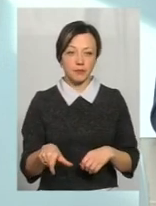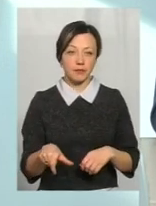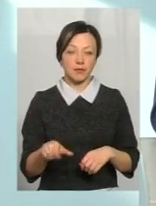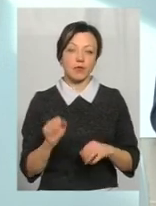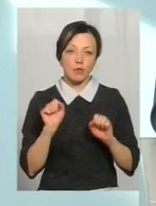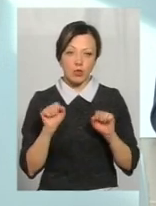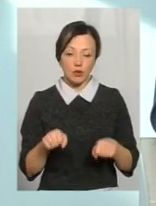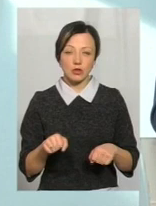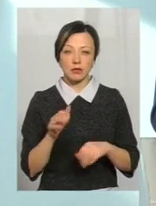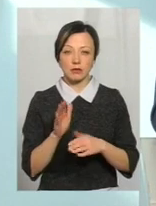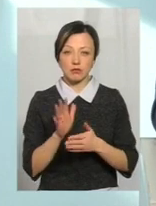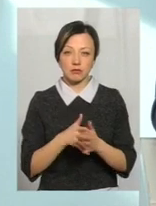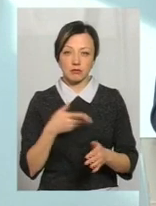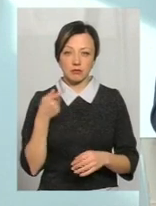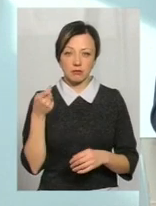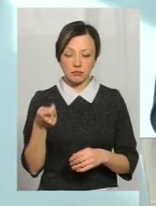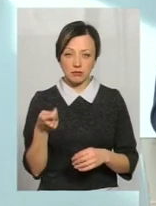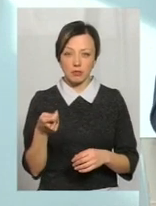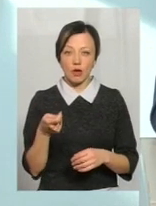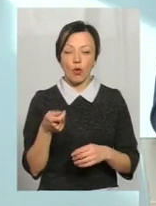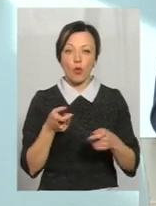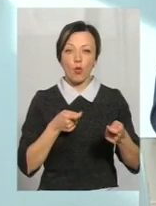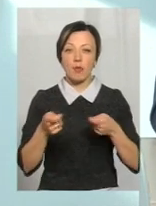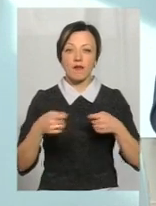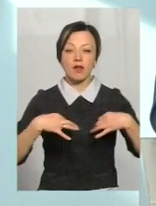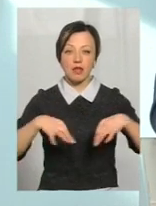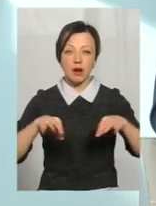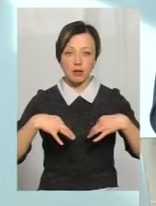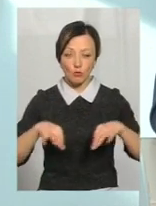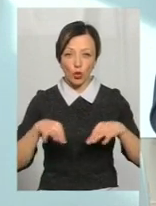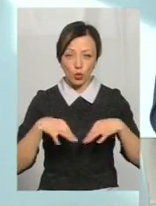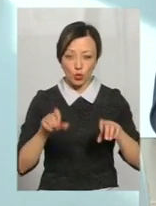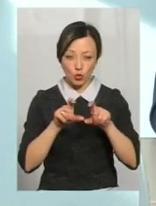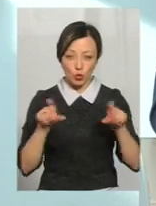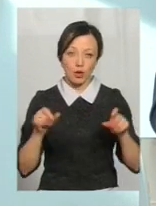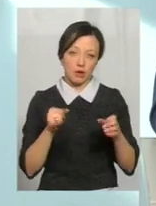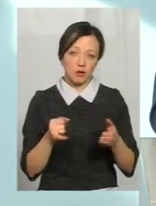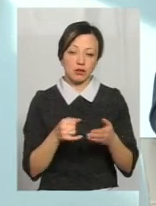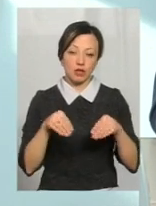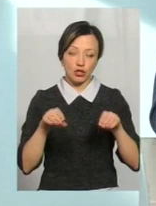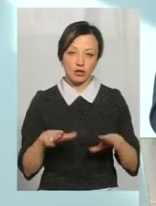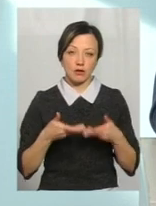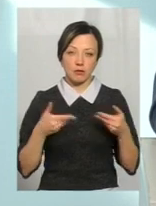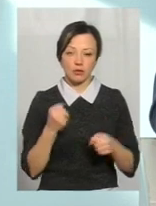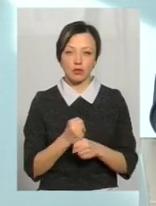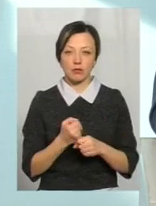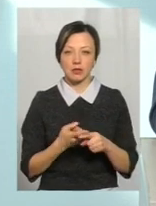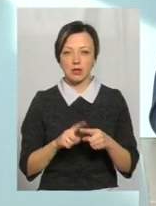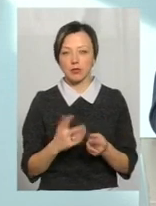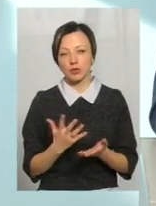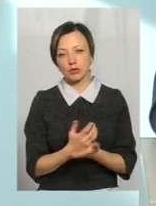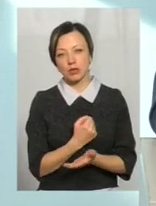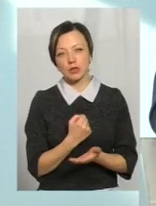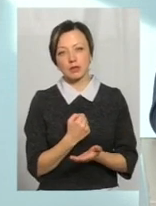виспосередньо по даному факту звертається в управління транспорту і приймається адекватне вже рішення. Це вже, виходить,